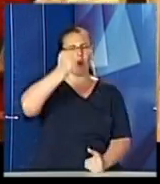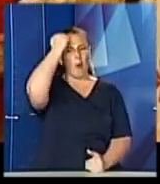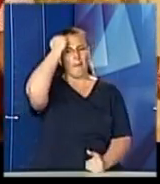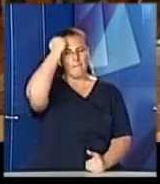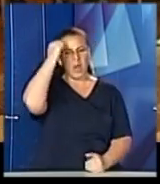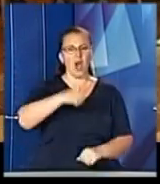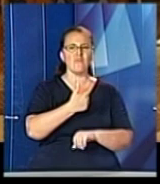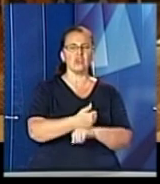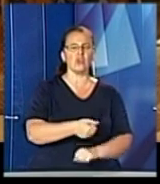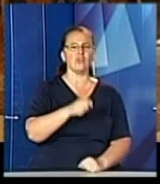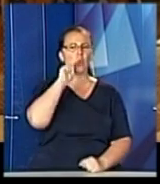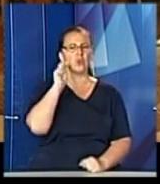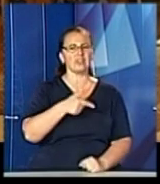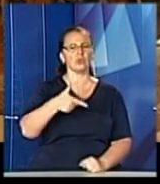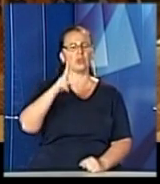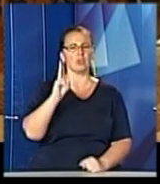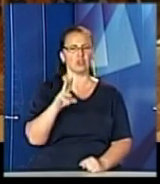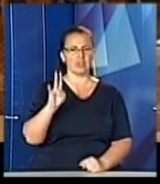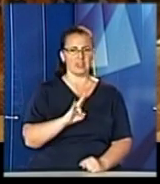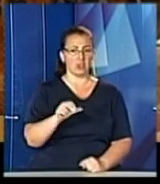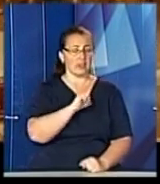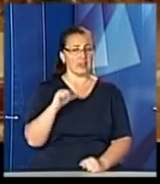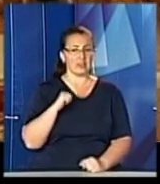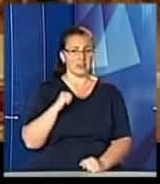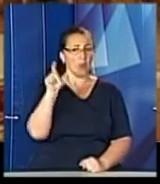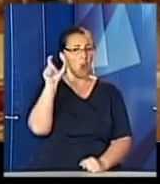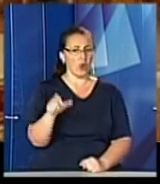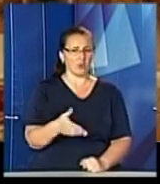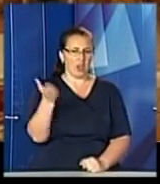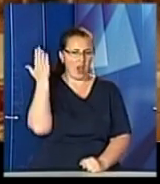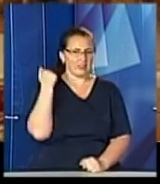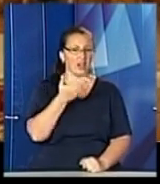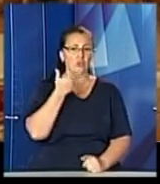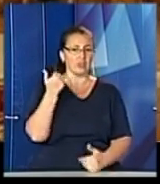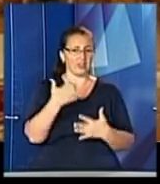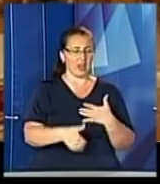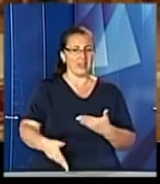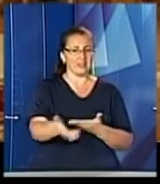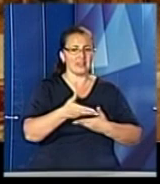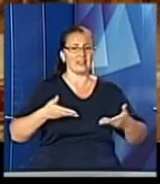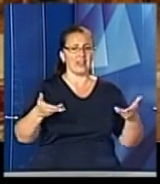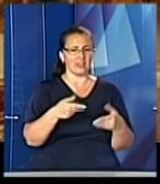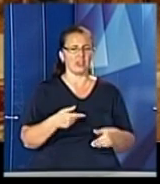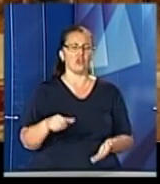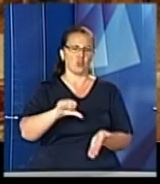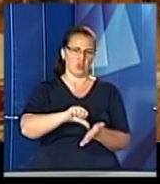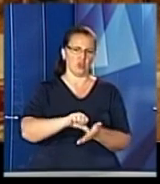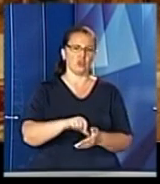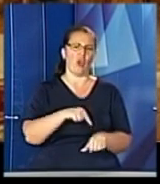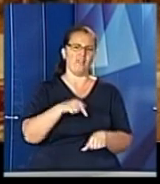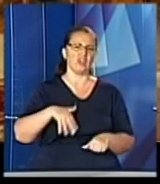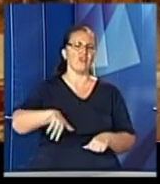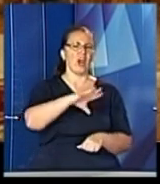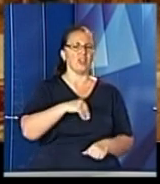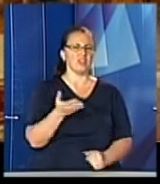греко-католицької церкви. І хоча самого іменинника уже давно немає посеред нас, його присутність відчували усі. Коли ще,